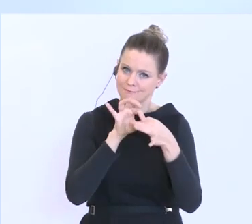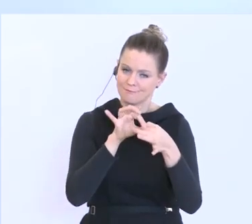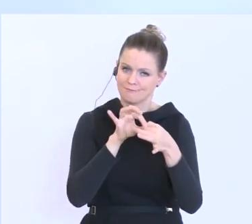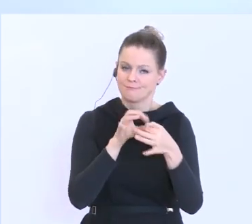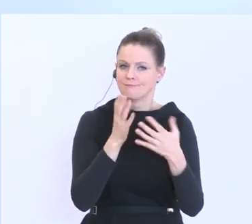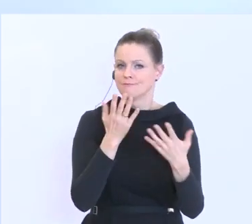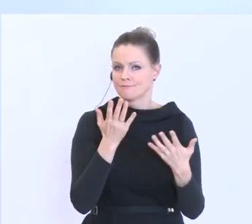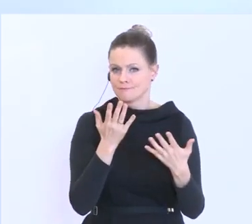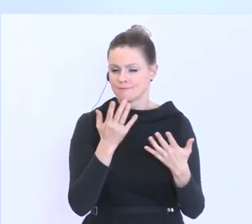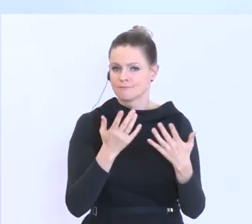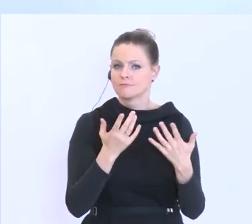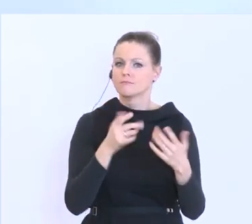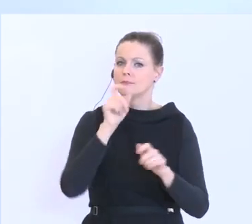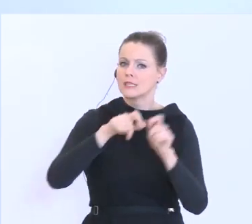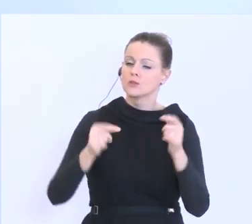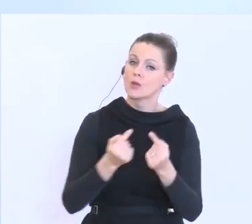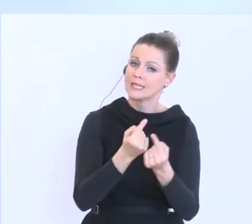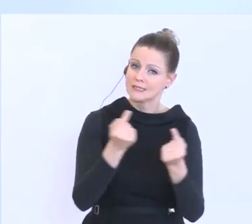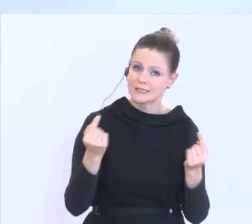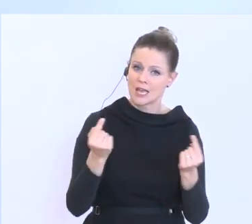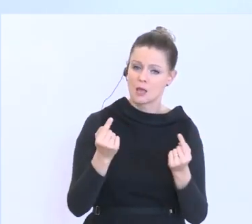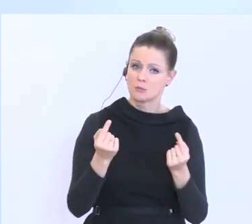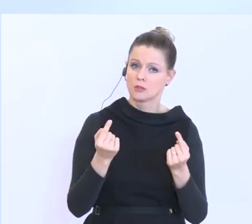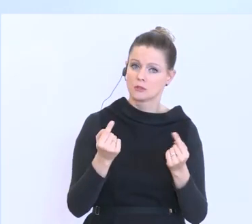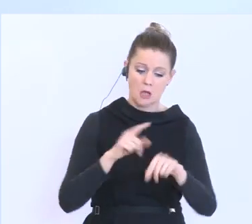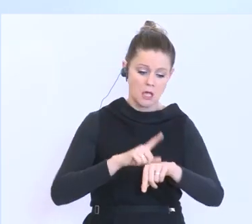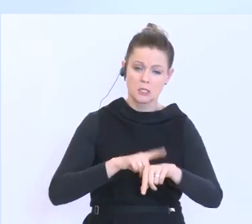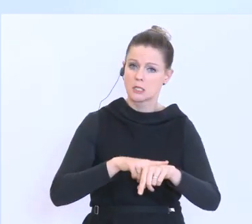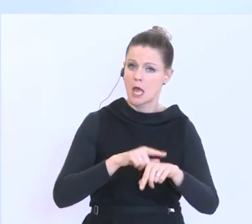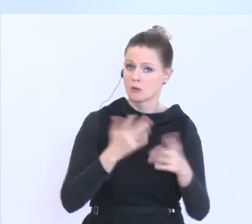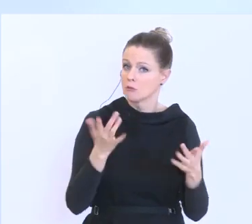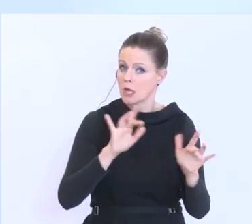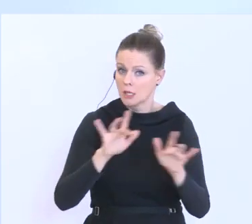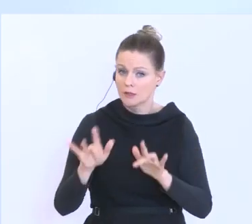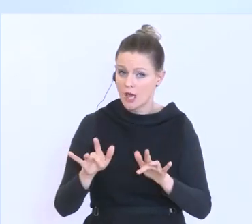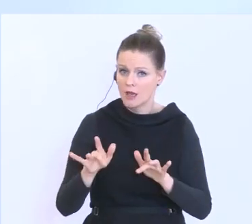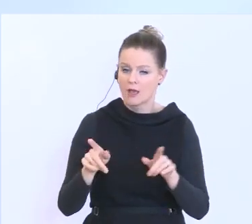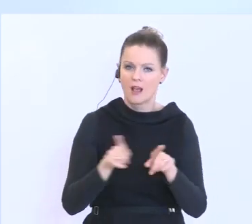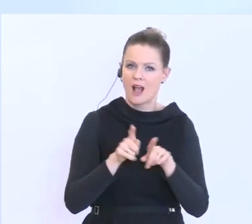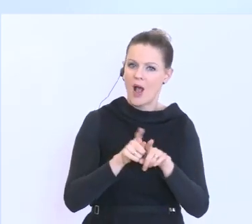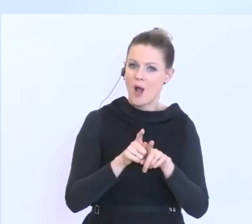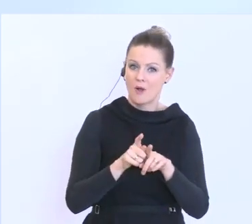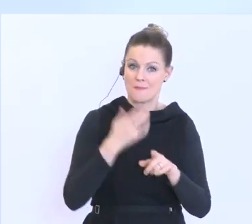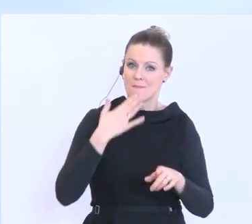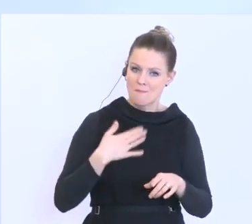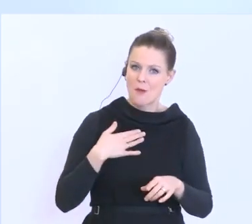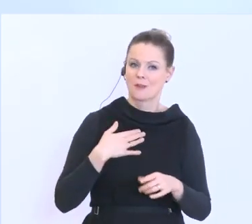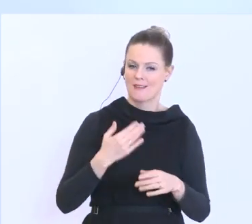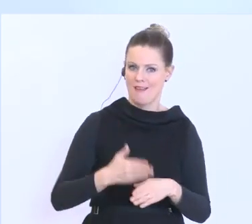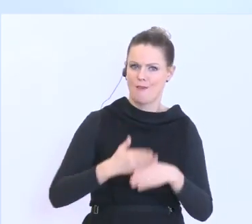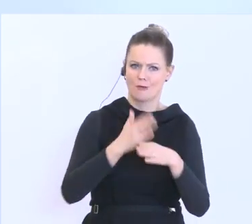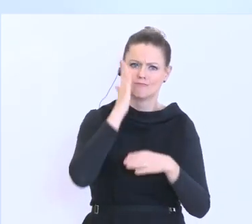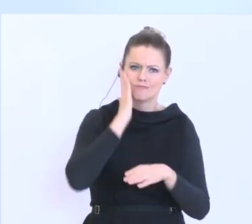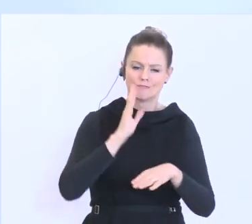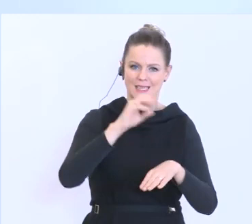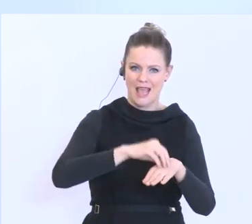wendet sich explizit an Personen, die zurzeit Kapazitäten zur Verfügung haben, entsprechend eben auch helfen wollen. Die sollen sich bitte